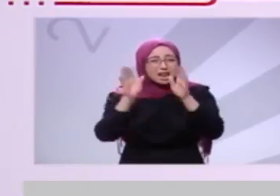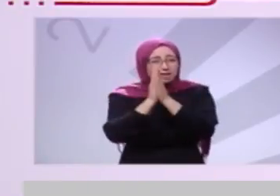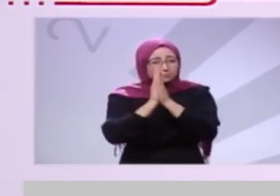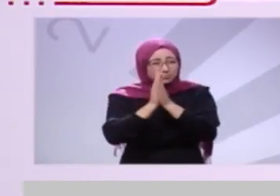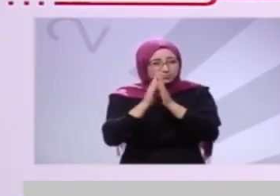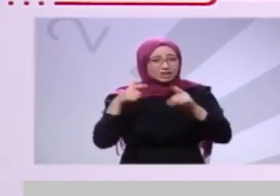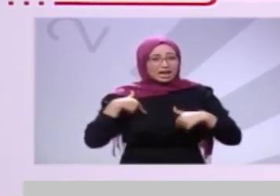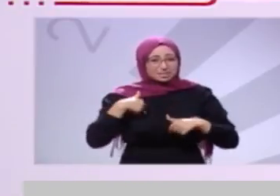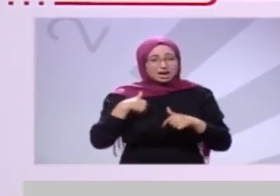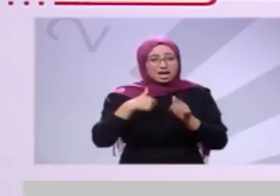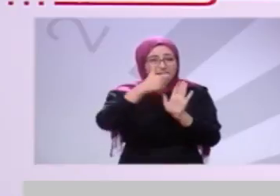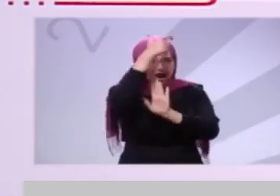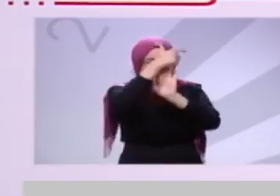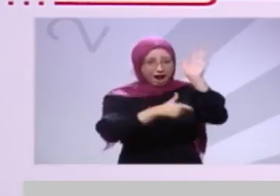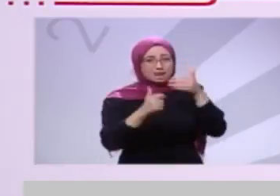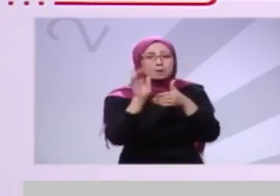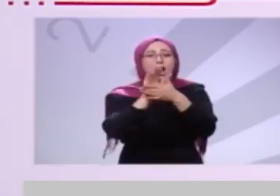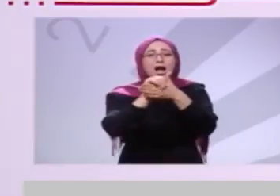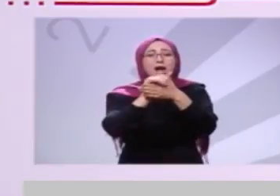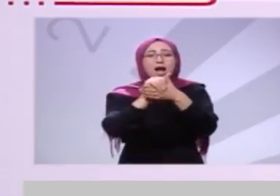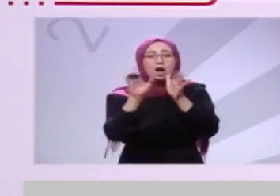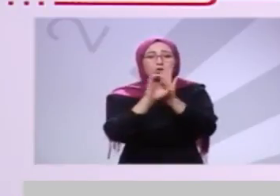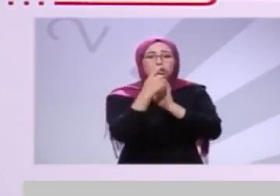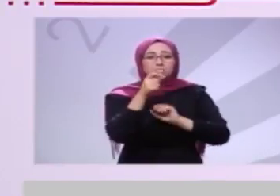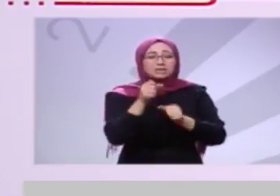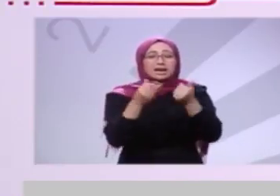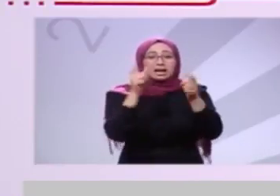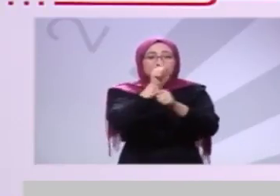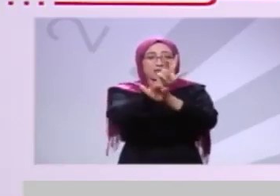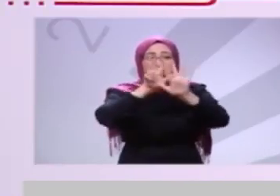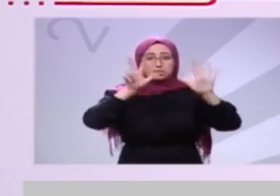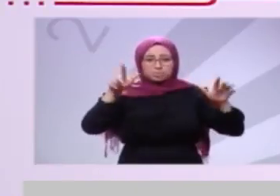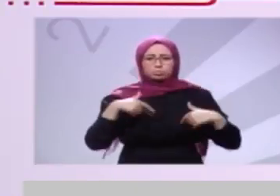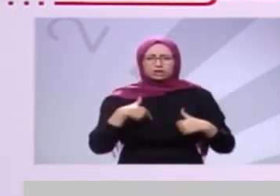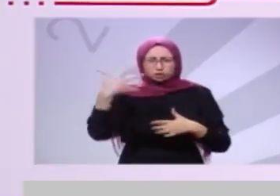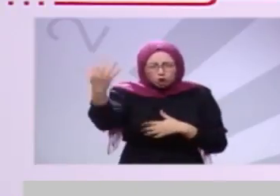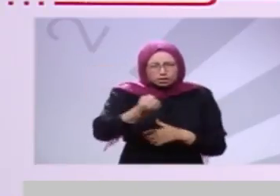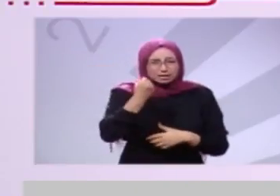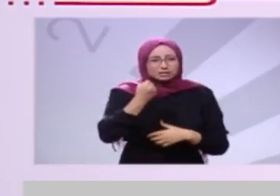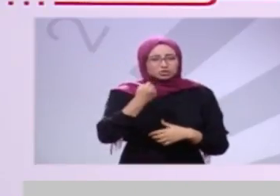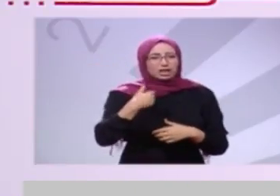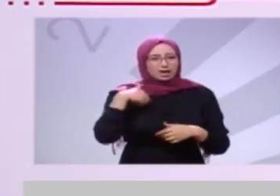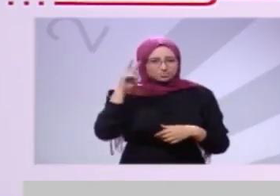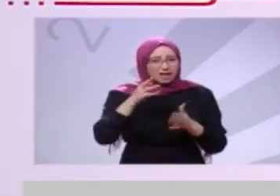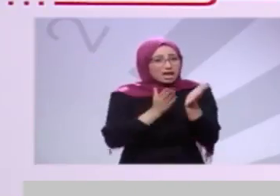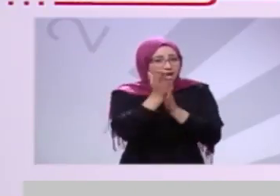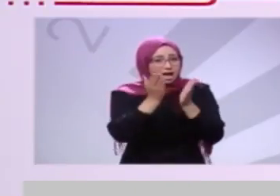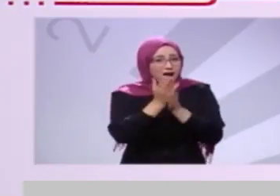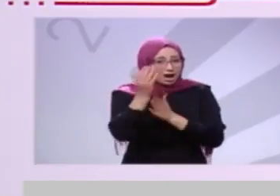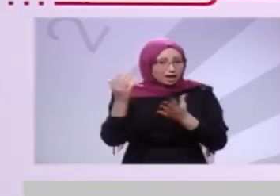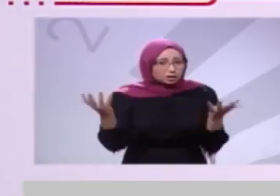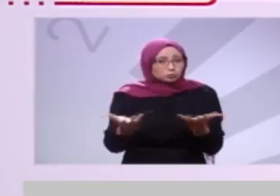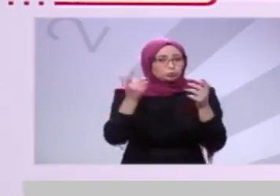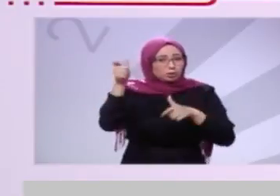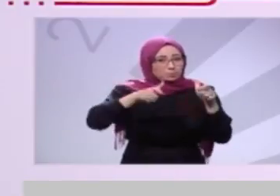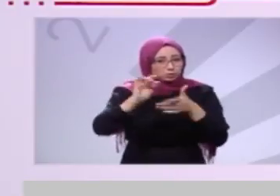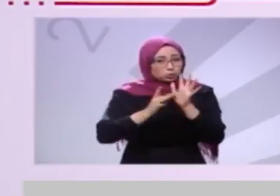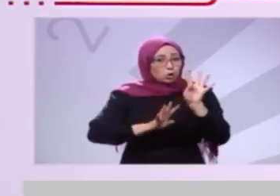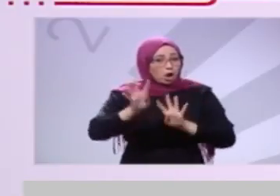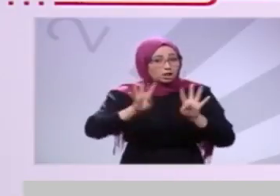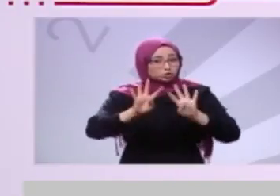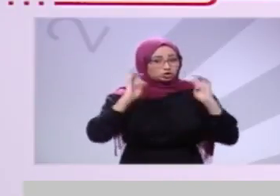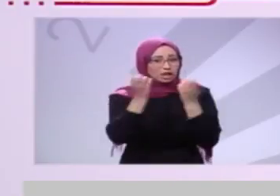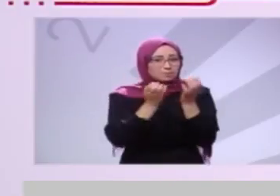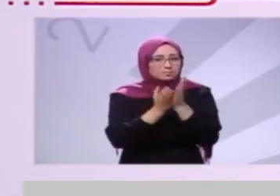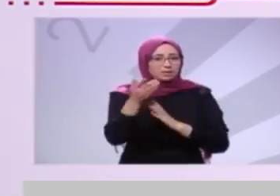تنتصروا القائمة الجبهة واللي رقمها 18 انتصاركم ديما للحق وللمطالب المشروعة